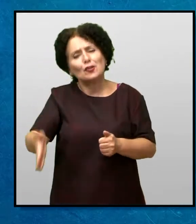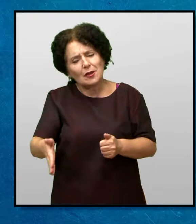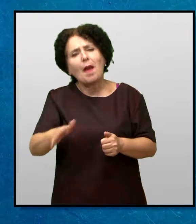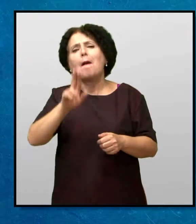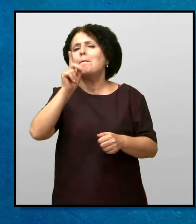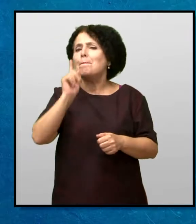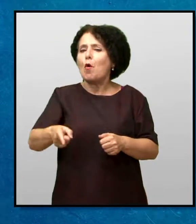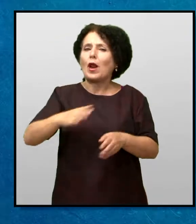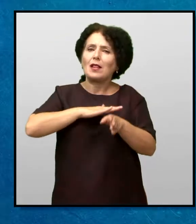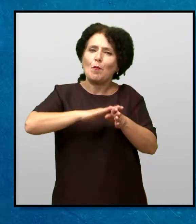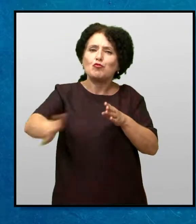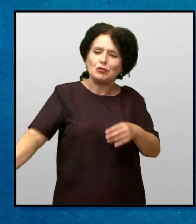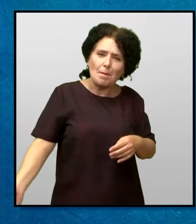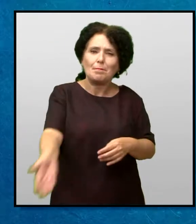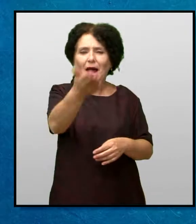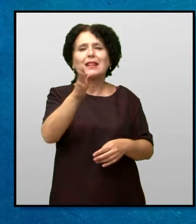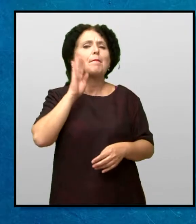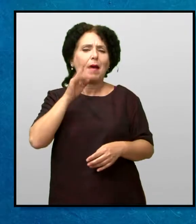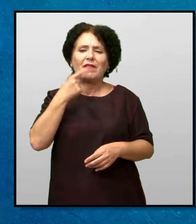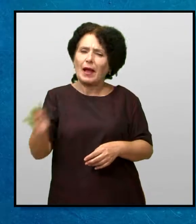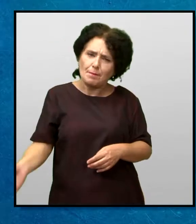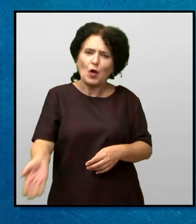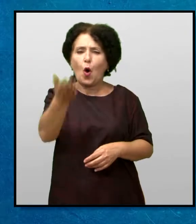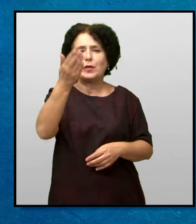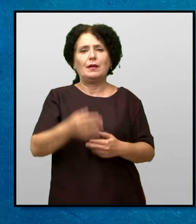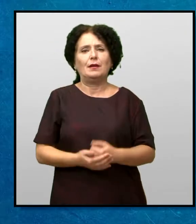ние мораме да ја пуштиме, рече Господја Джонс